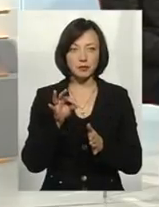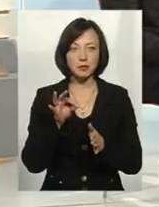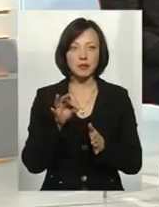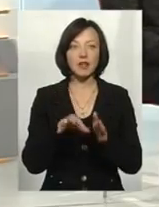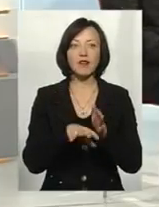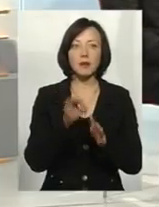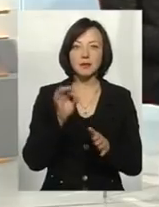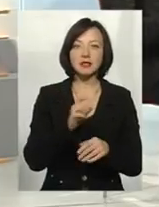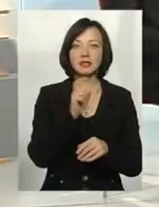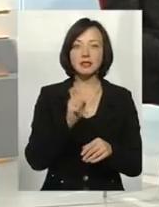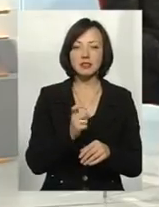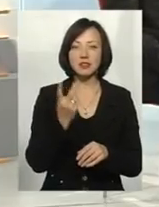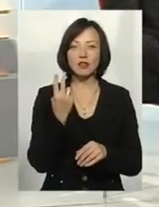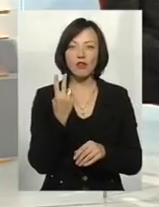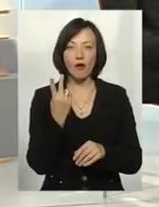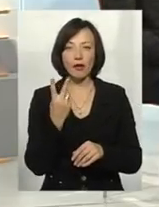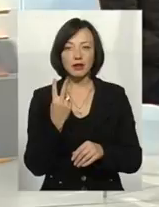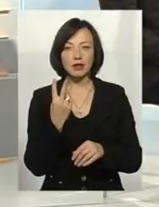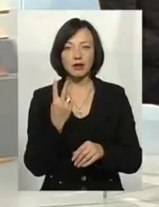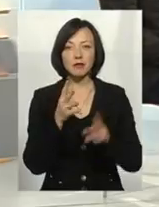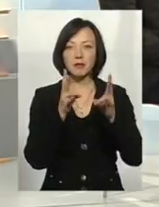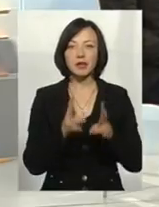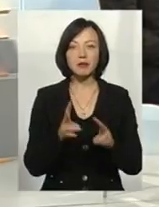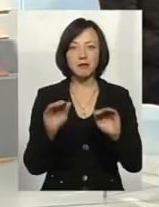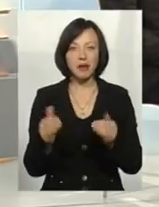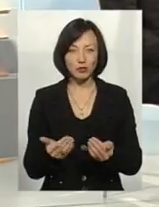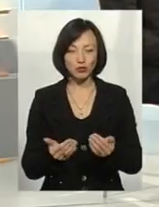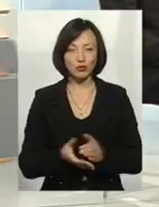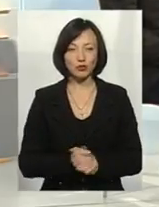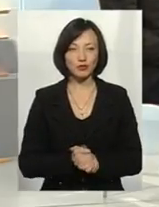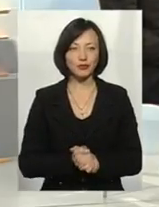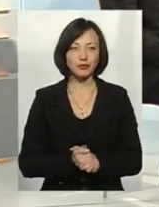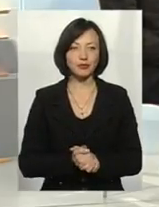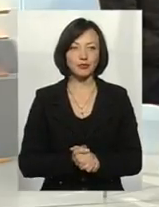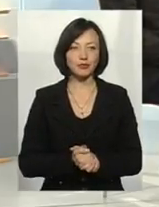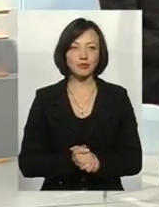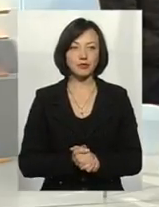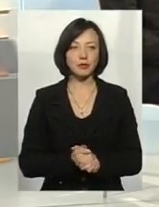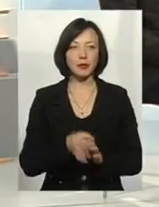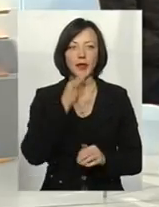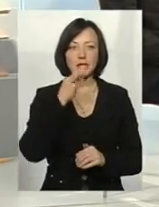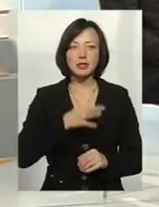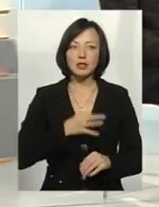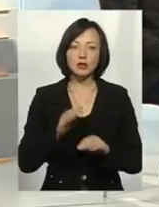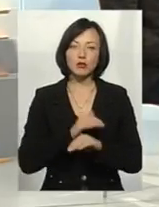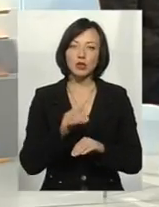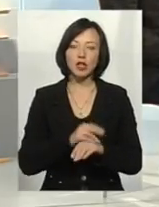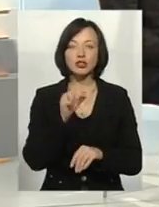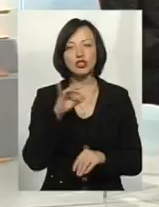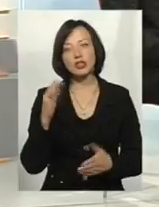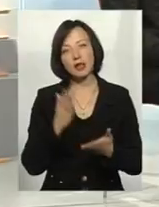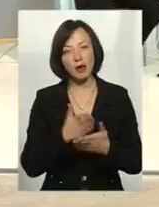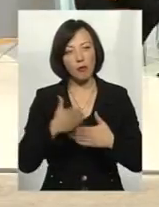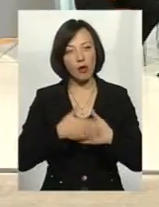готові все. Вибирати з двох зол менше, так я розумію. Скажіть, будь ласка, а чи є покарання